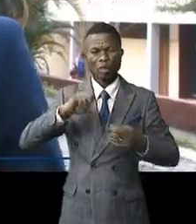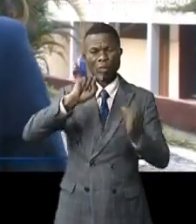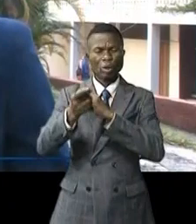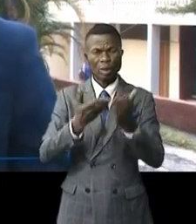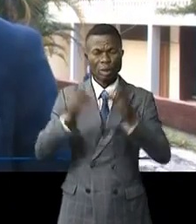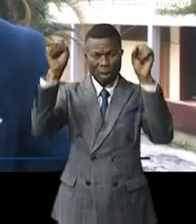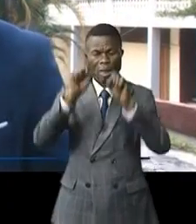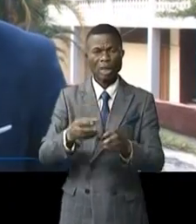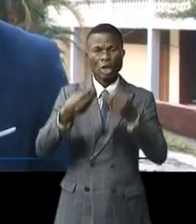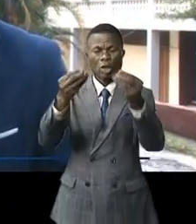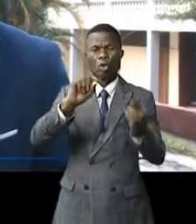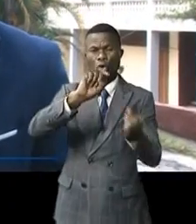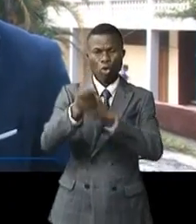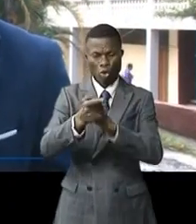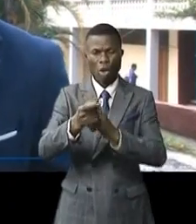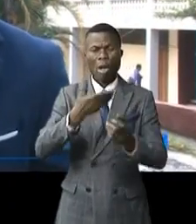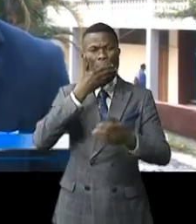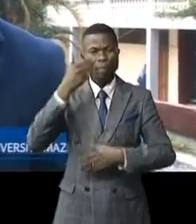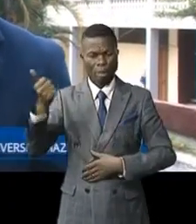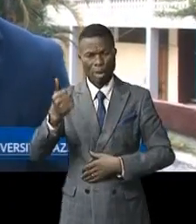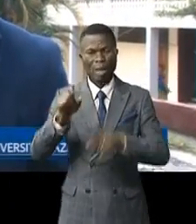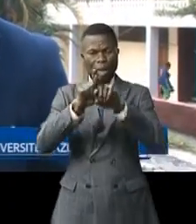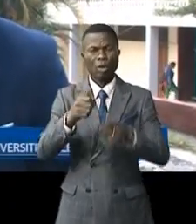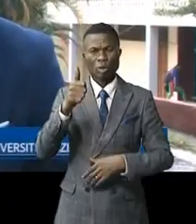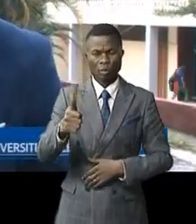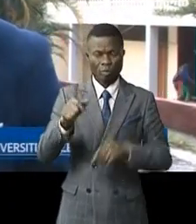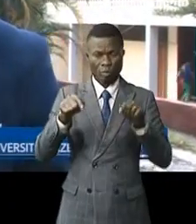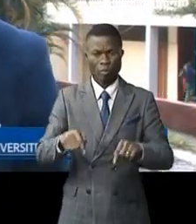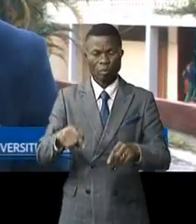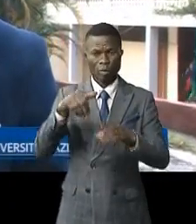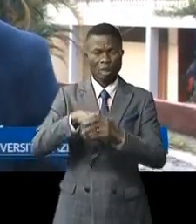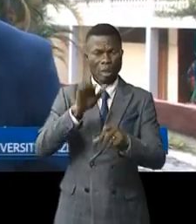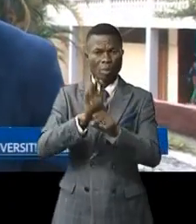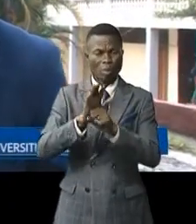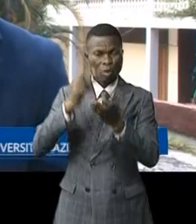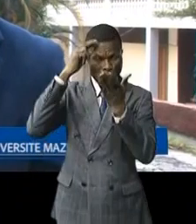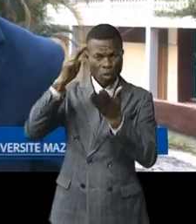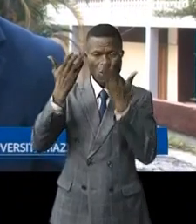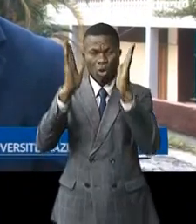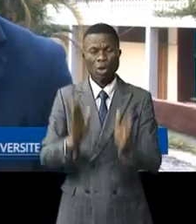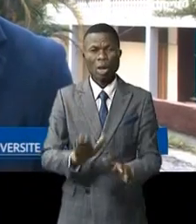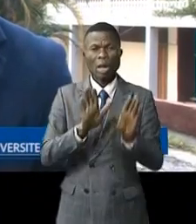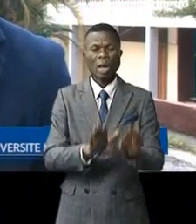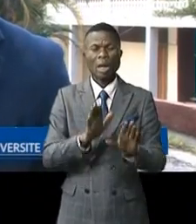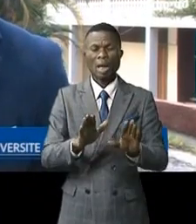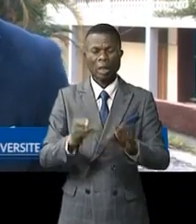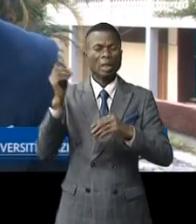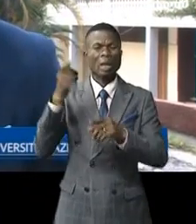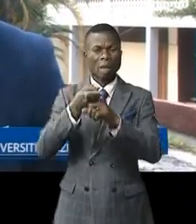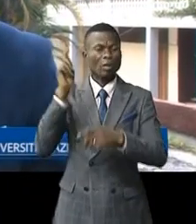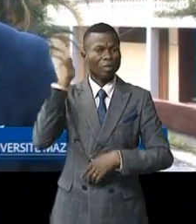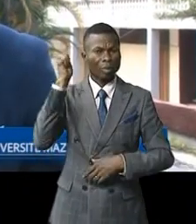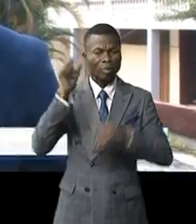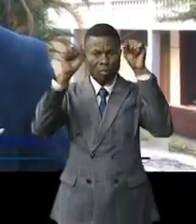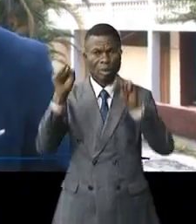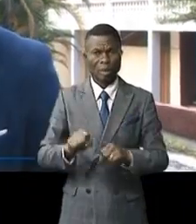apporte un changement remarquable et même positif. Aujourd'hui, dans les universités, l'étudiant attend tout de l'enseignant. Mais avec le